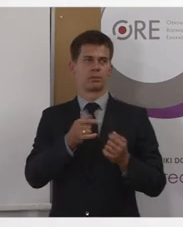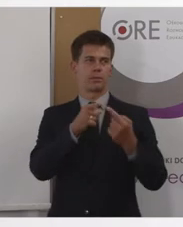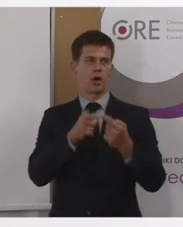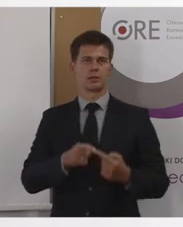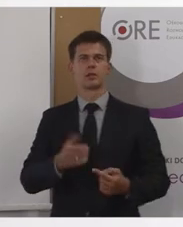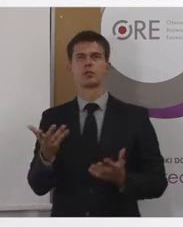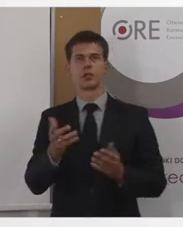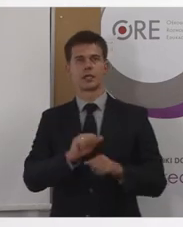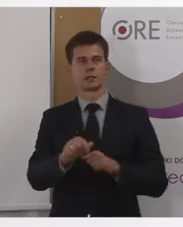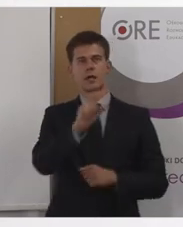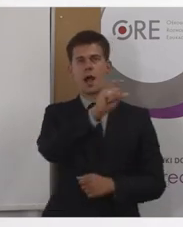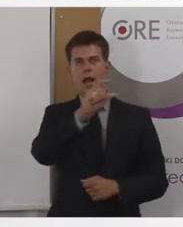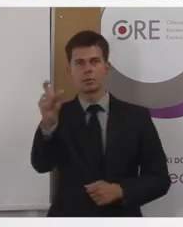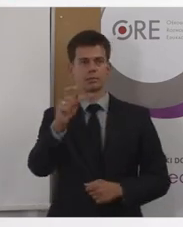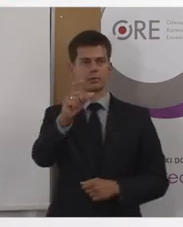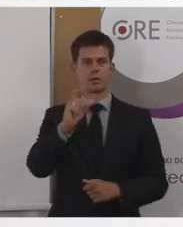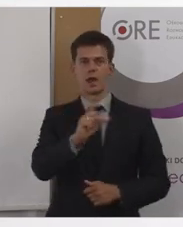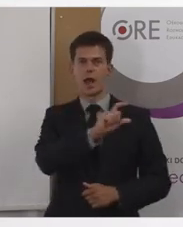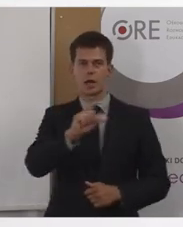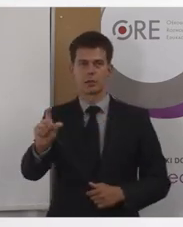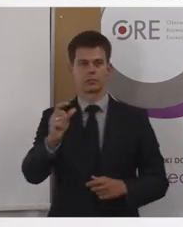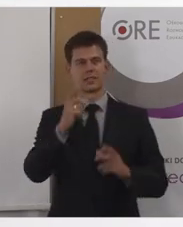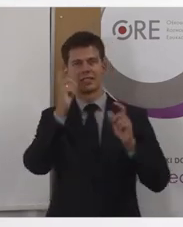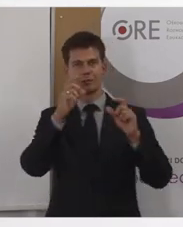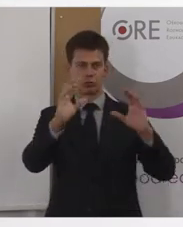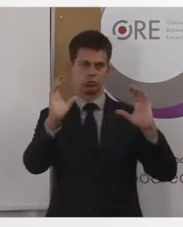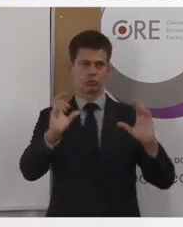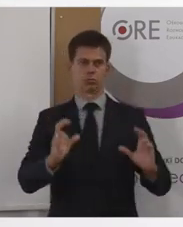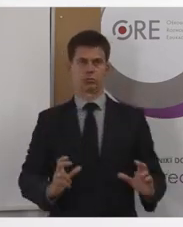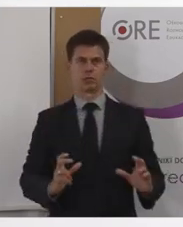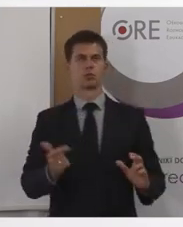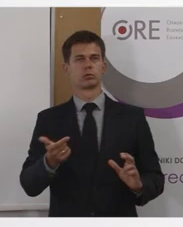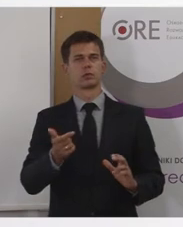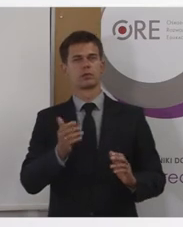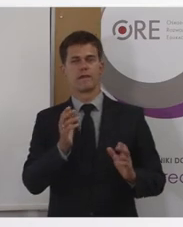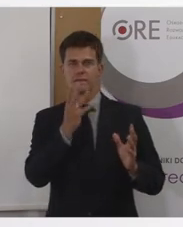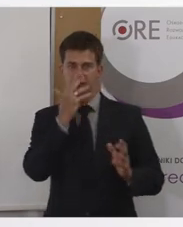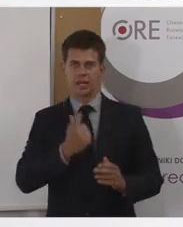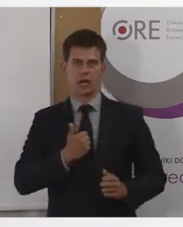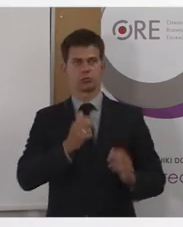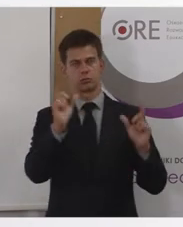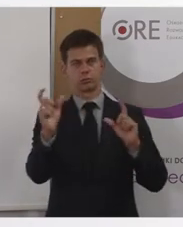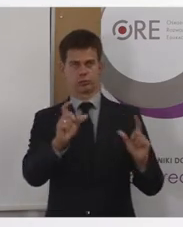prezentuje nam tę treść w konkretny sposób.